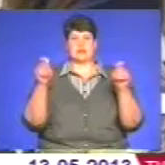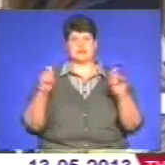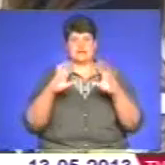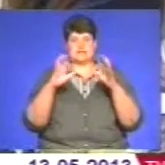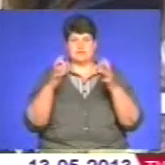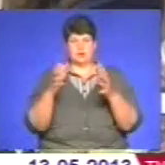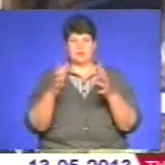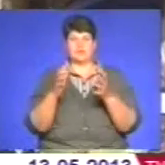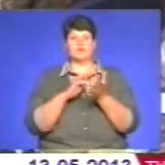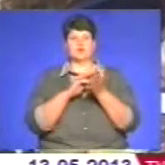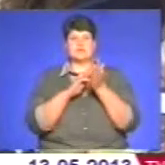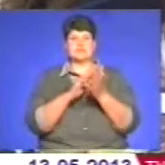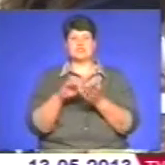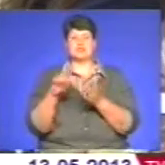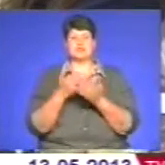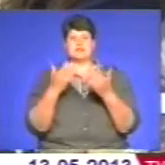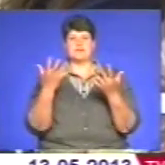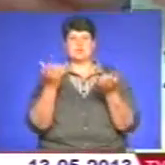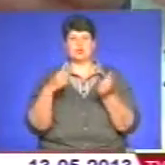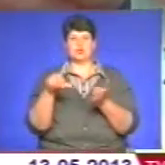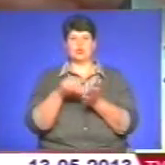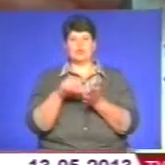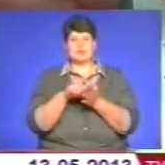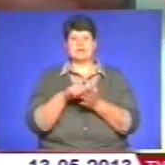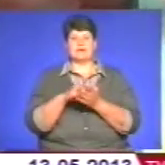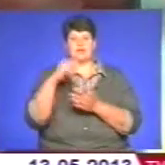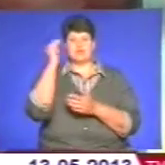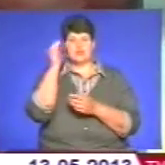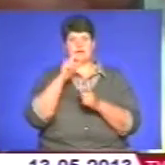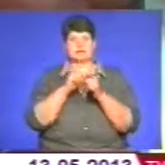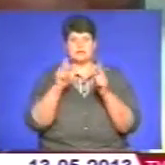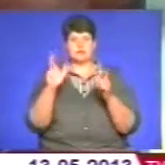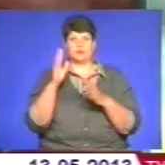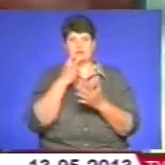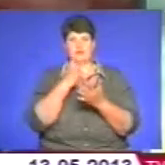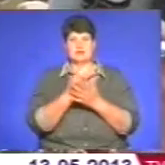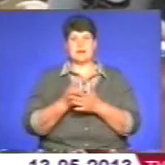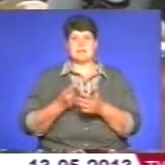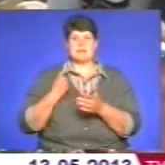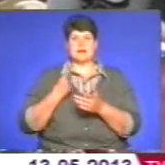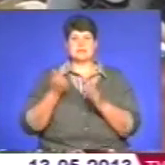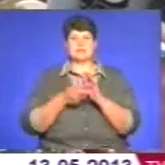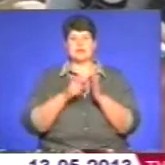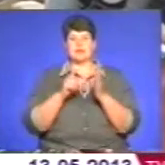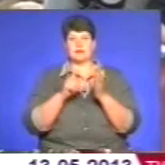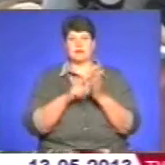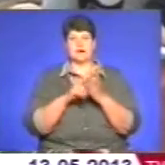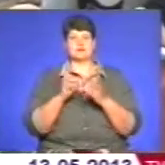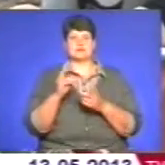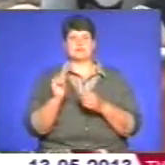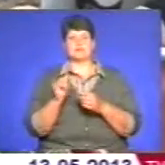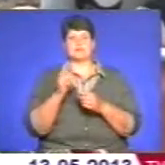У туристичній виставці візьмуть участь навчальні заклади, демонструватимуть майстер-класи декоративного мистецтва і моделювання